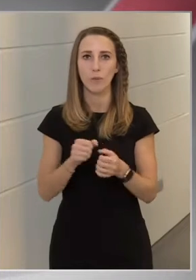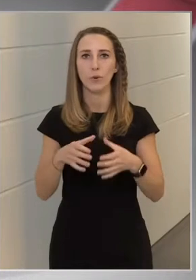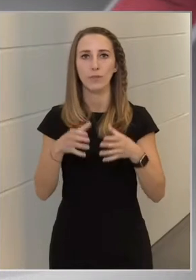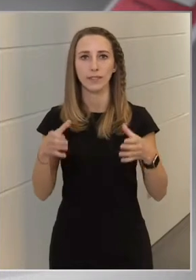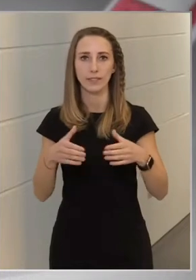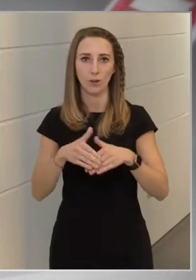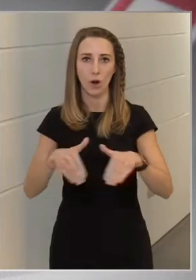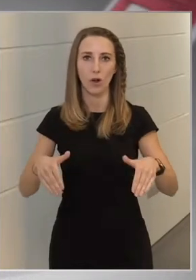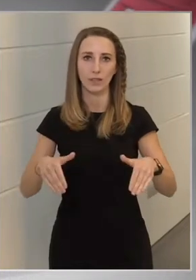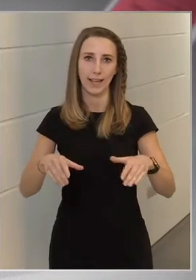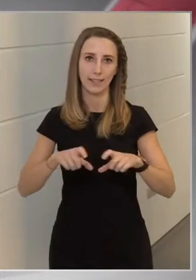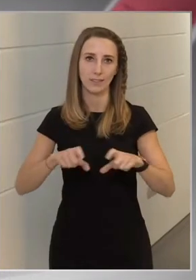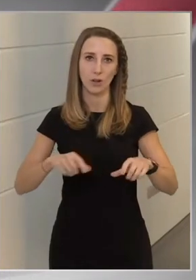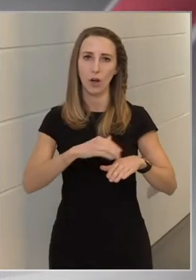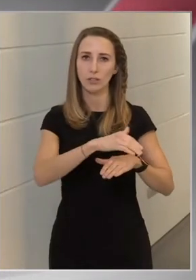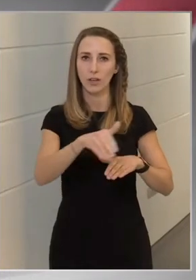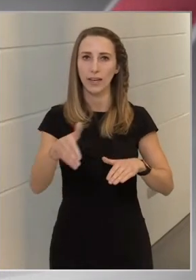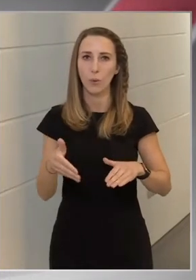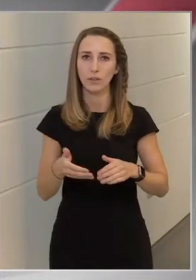határszakaszainkon?